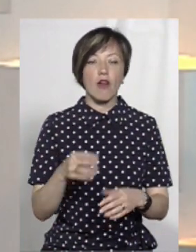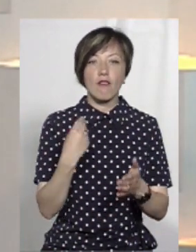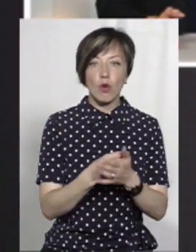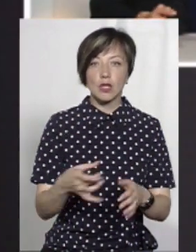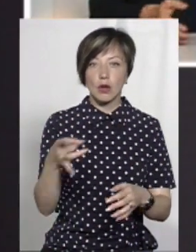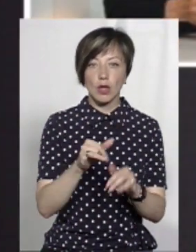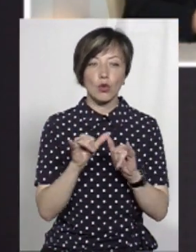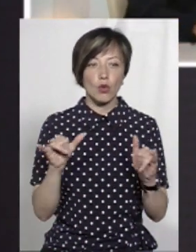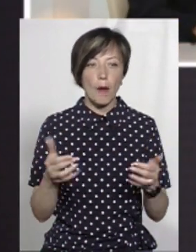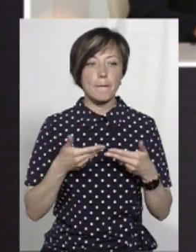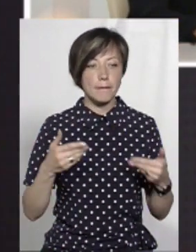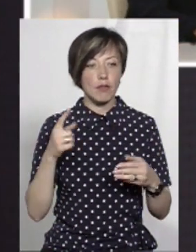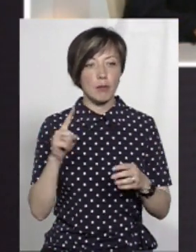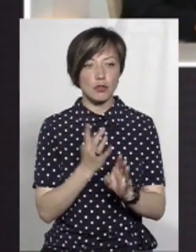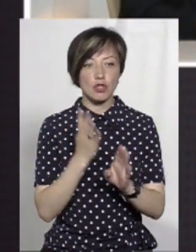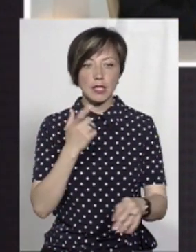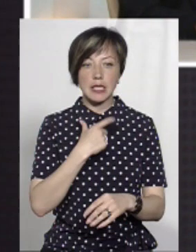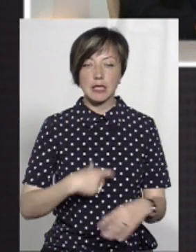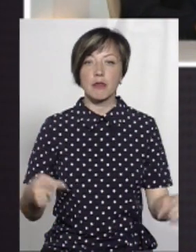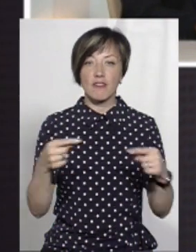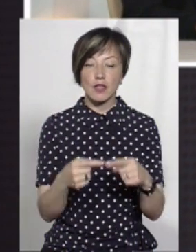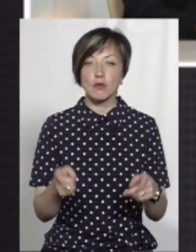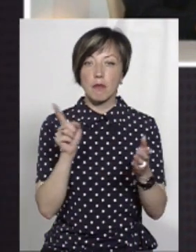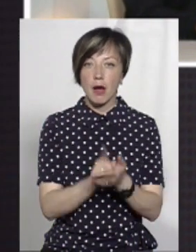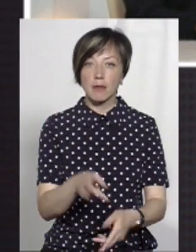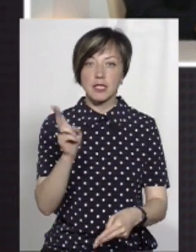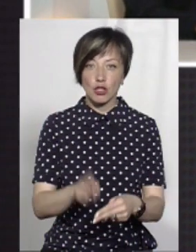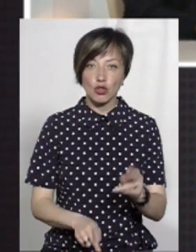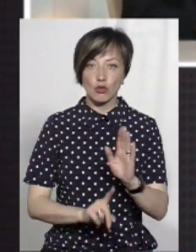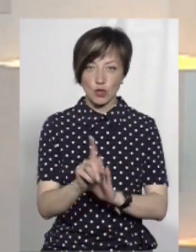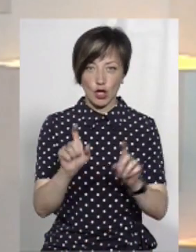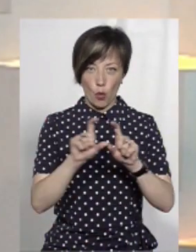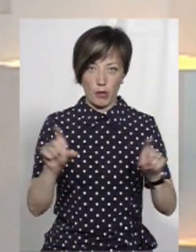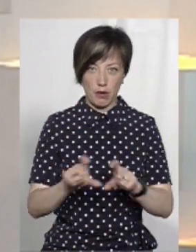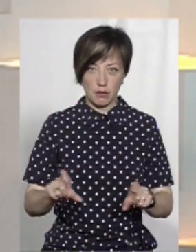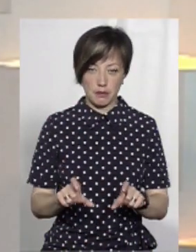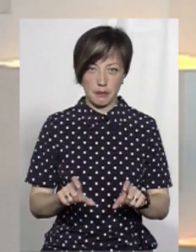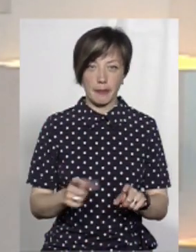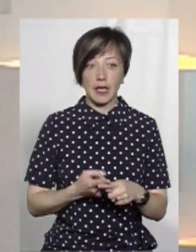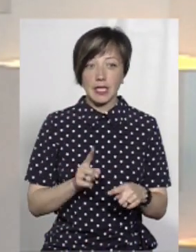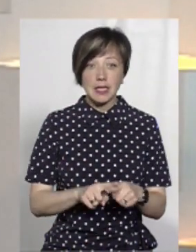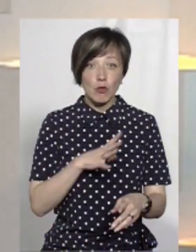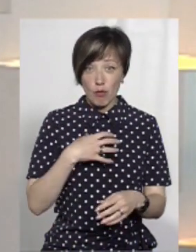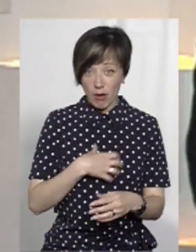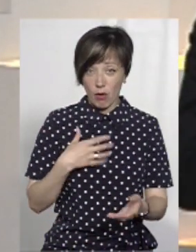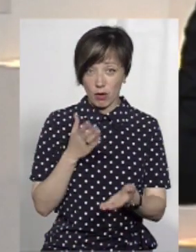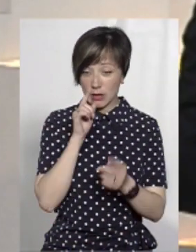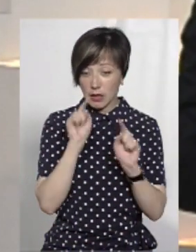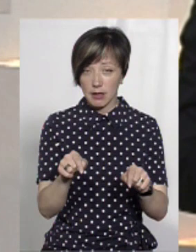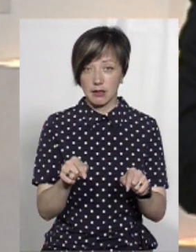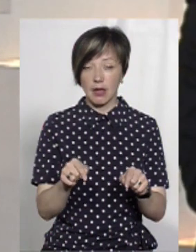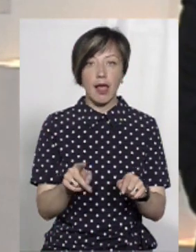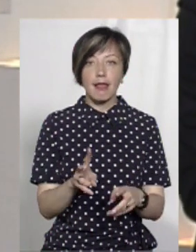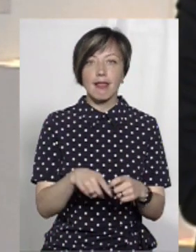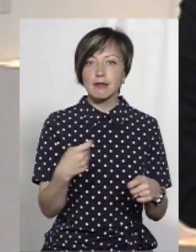оригінального розвитку. Ми в першу чергу для себе визначили, що ми маємо закінчити розпочаття об'єкта. Це був пріоритет. Тобто,